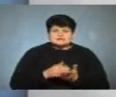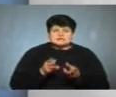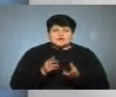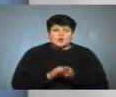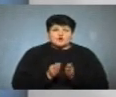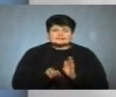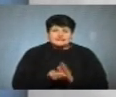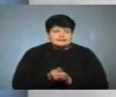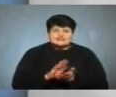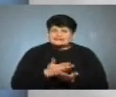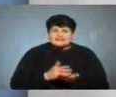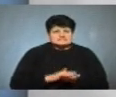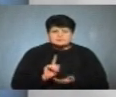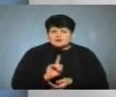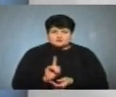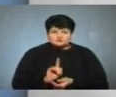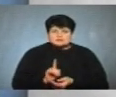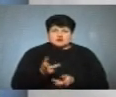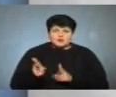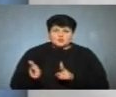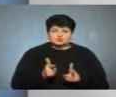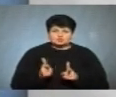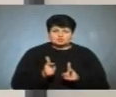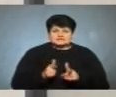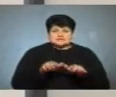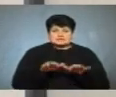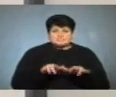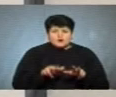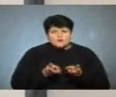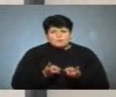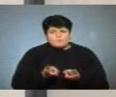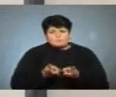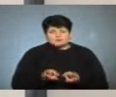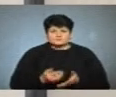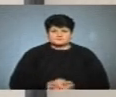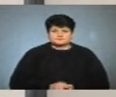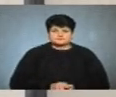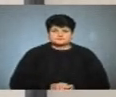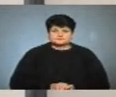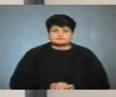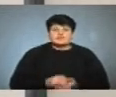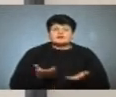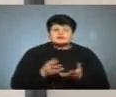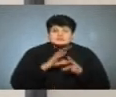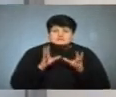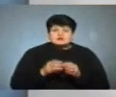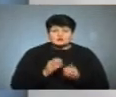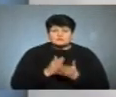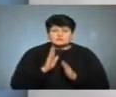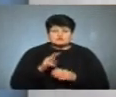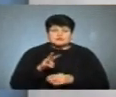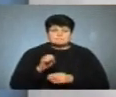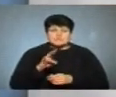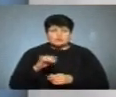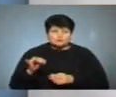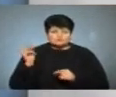не обсмажуються, а готуються чи на пару, чи почуться у духових шафах. А яким загалом має бути меню у